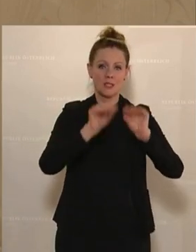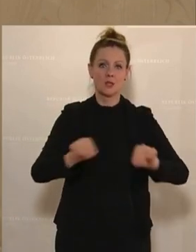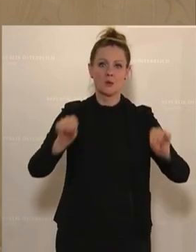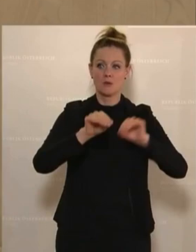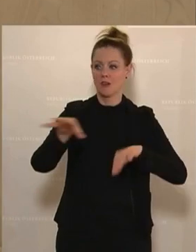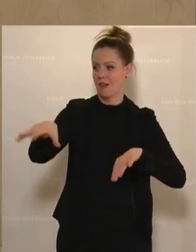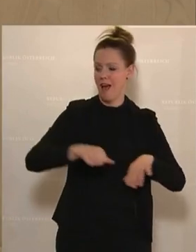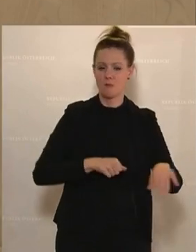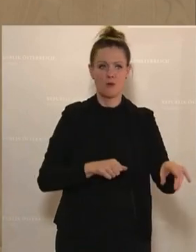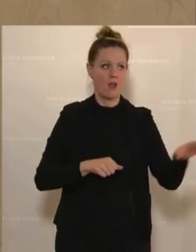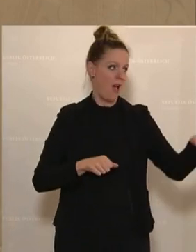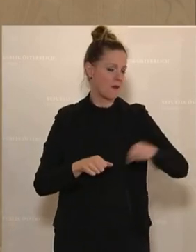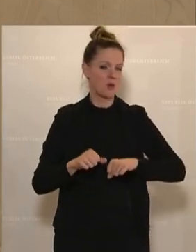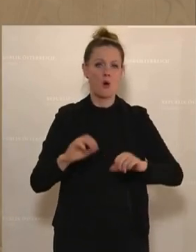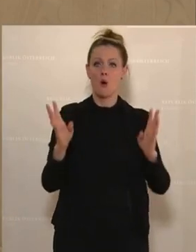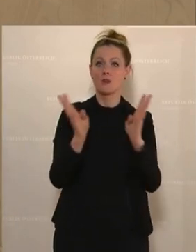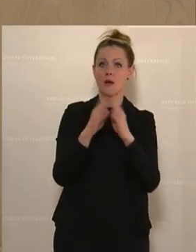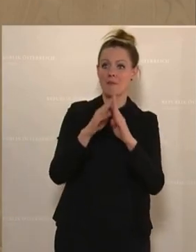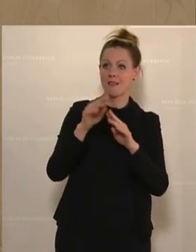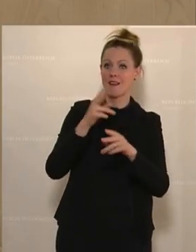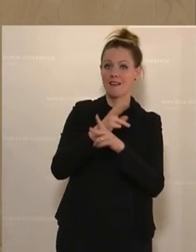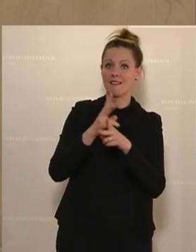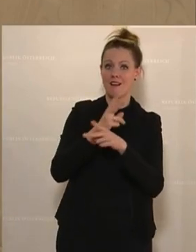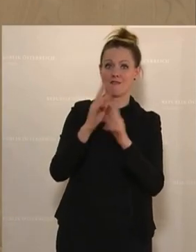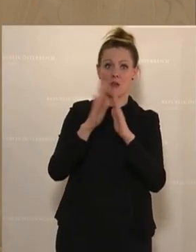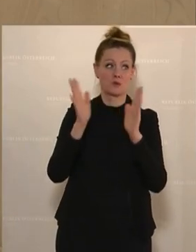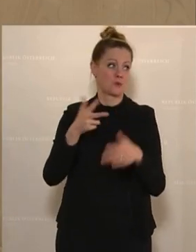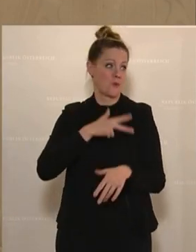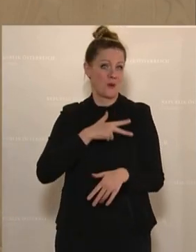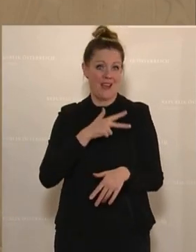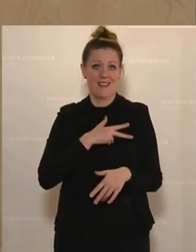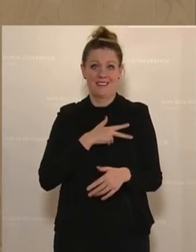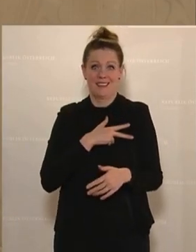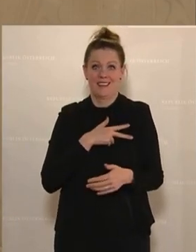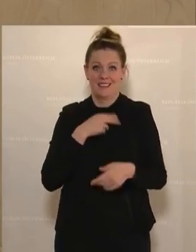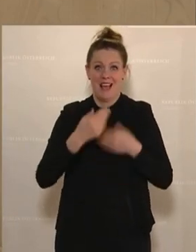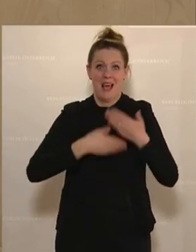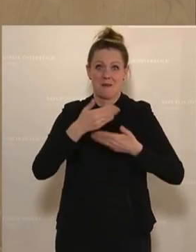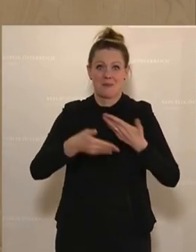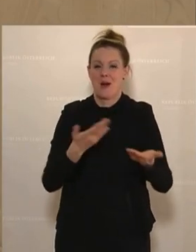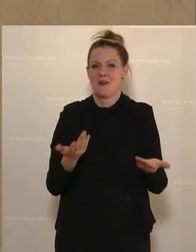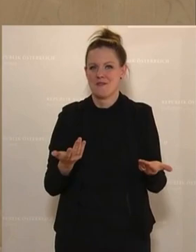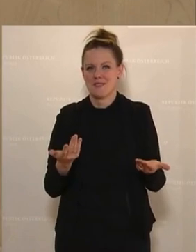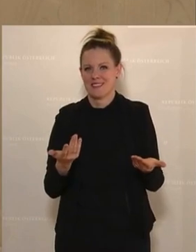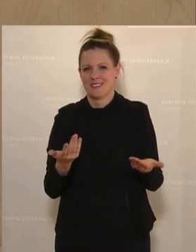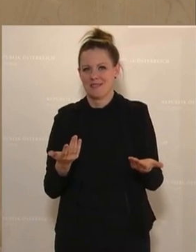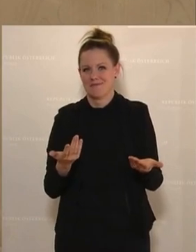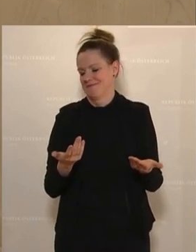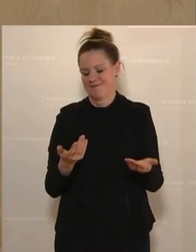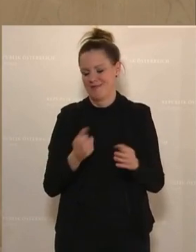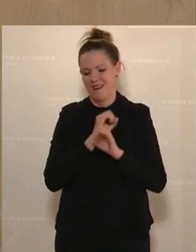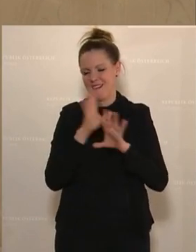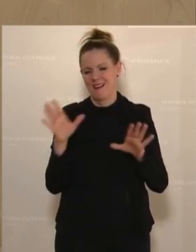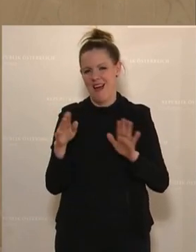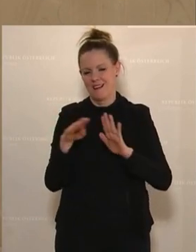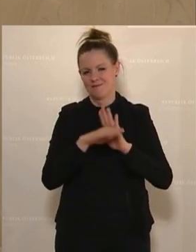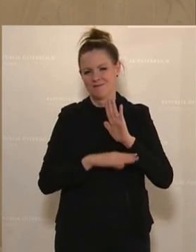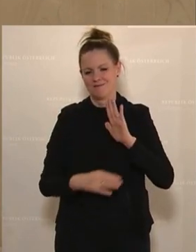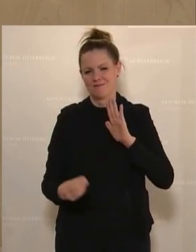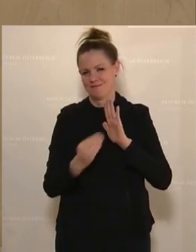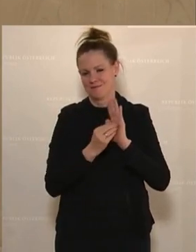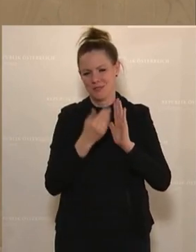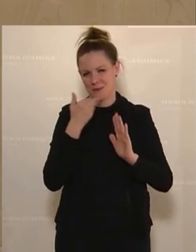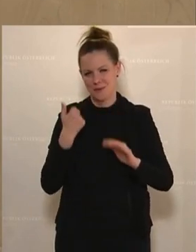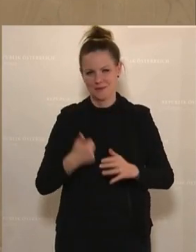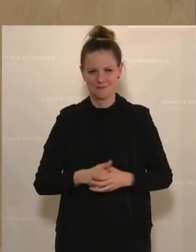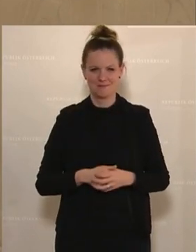Jemand trifft sich auf ein Meeting in einem Kaffeehaus. Das sind die Realitäten, die wir haben. Und das sind die Realitäten, die natürlich nicht abgebildet sind in diesem